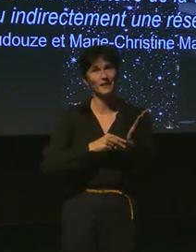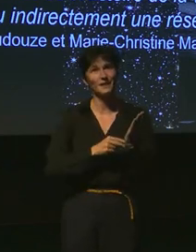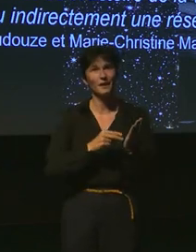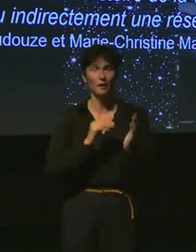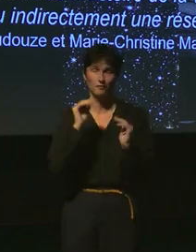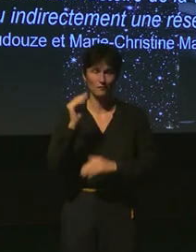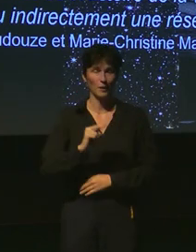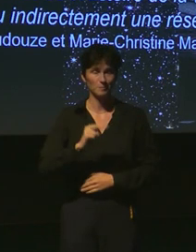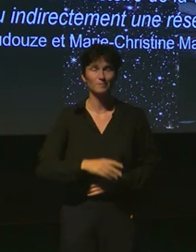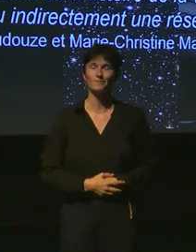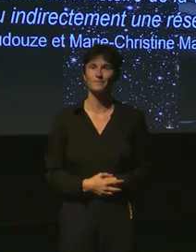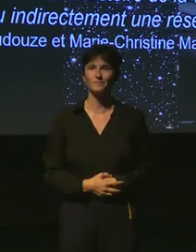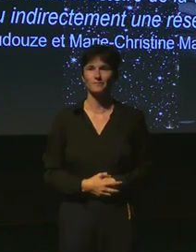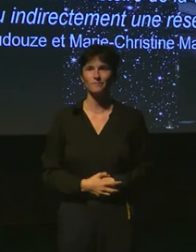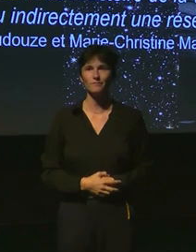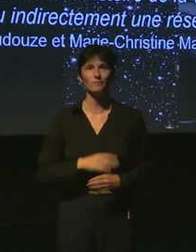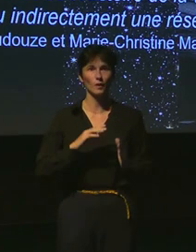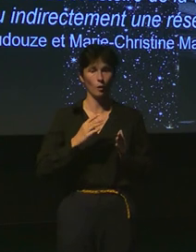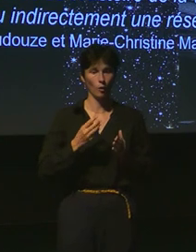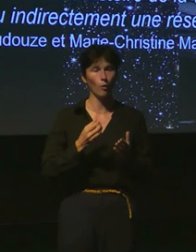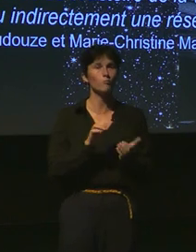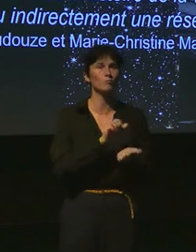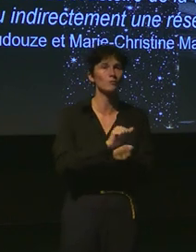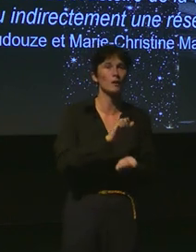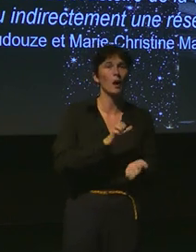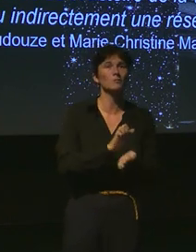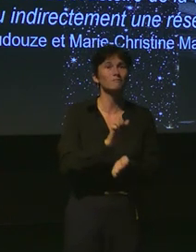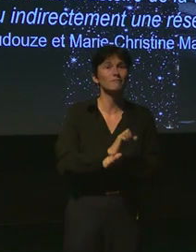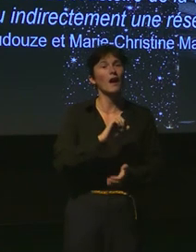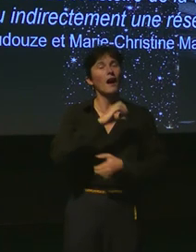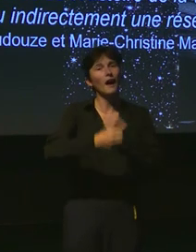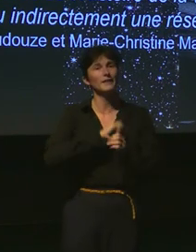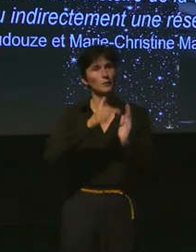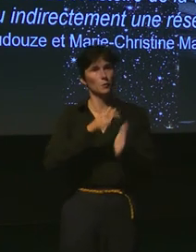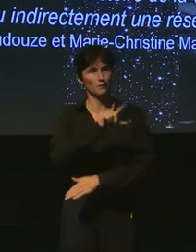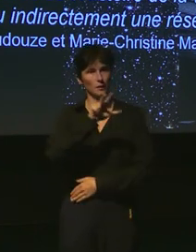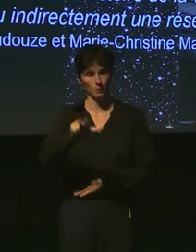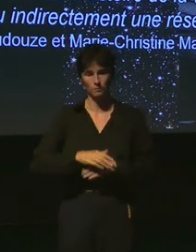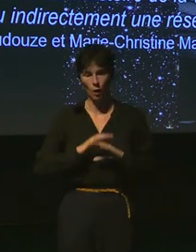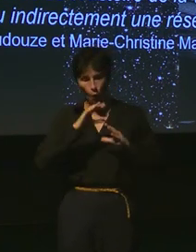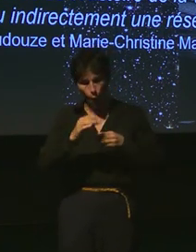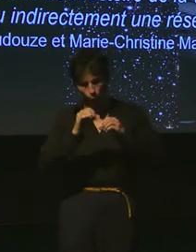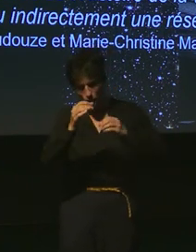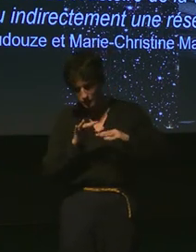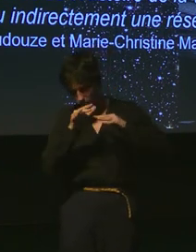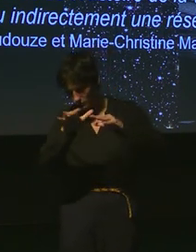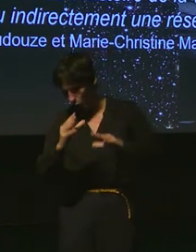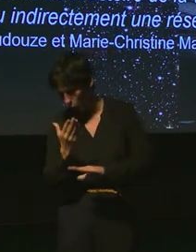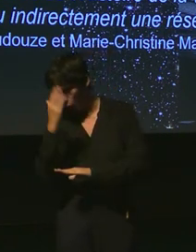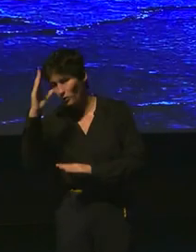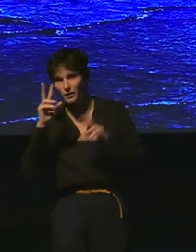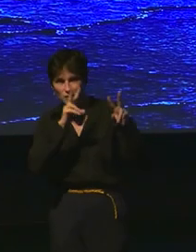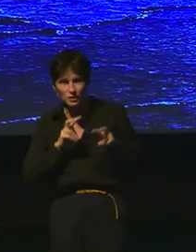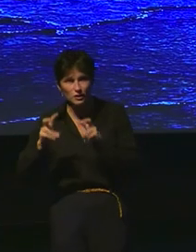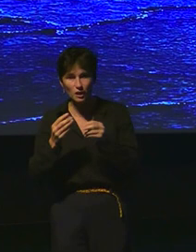consulté. C arrivé dans son début d'autres océans. Cherchons d'autres océans comme